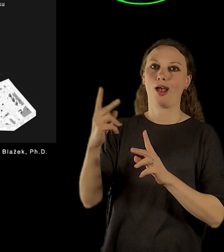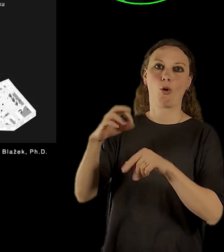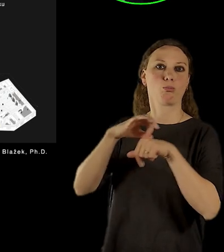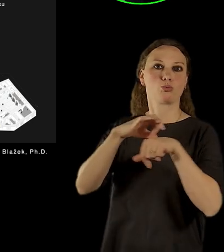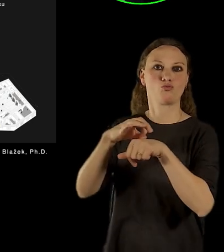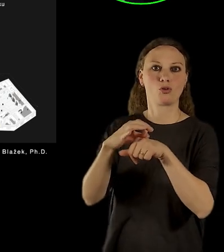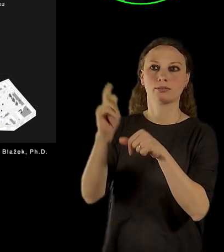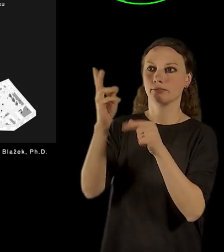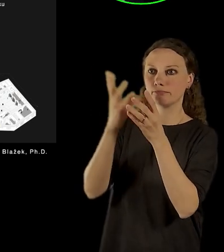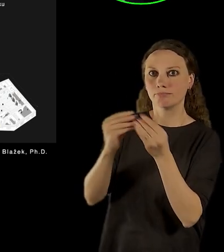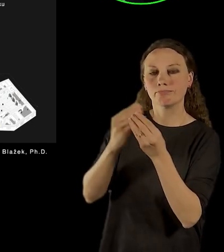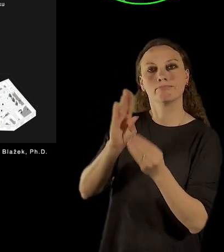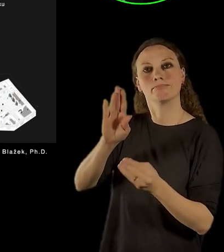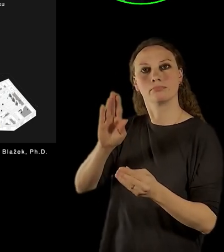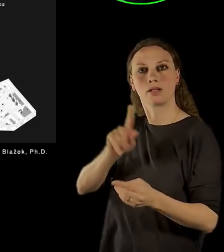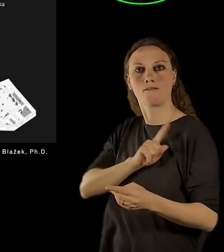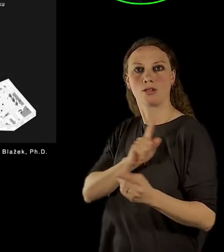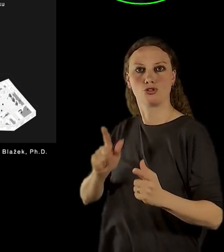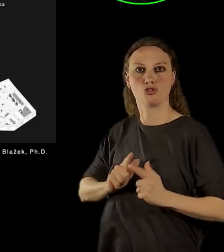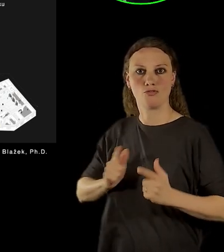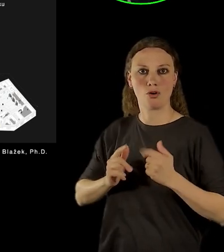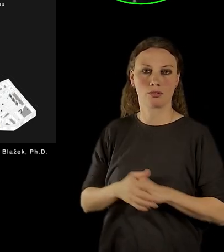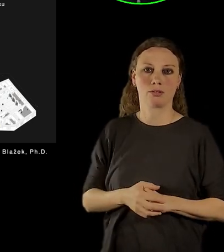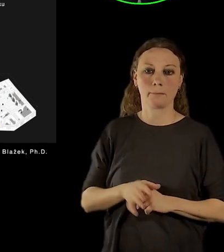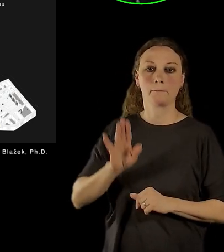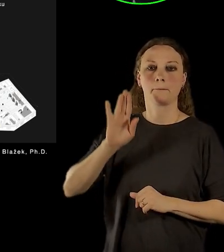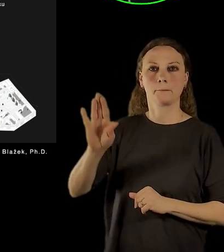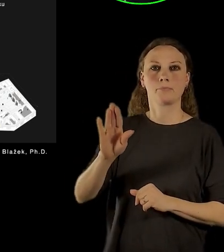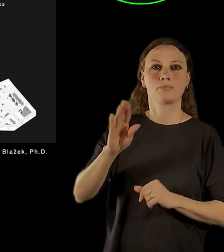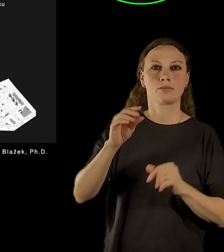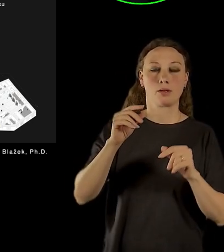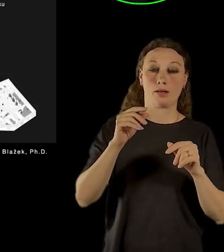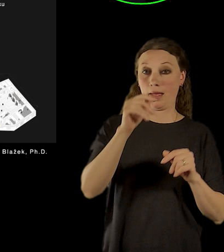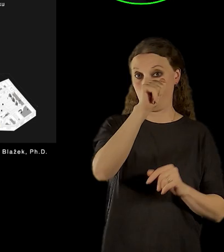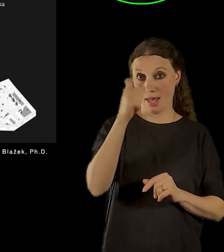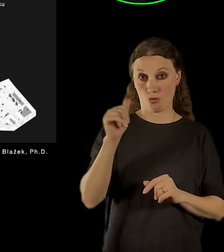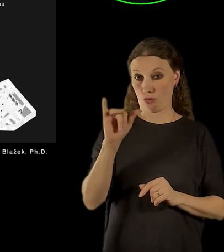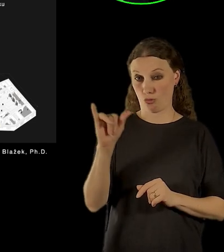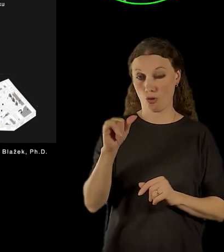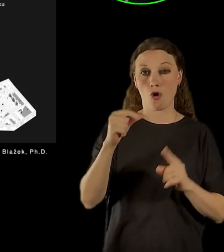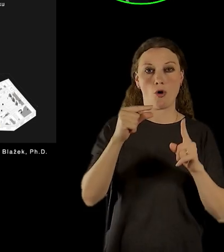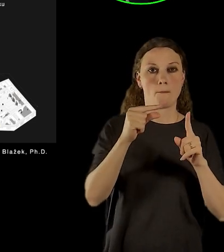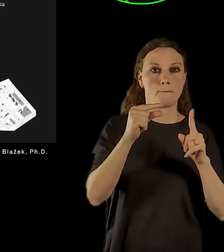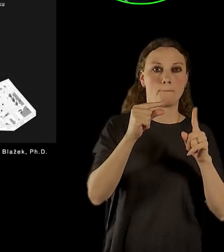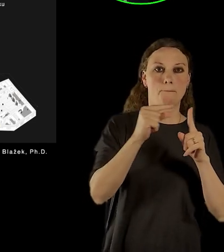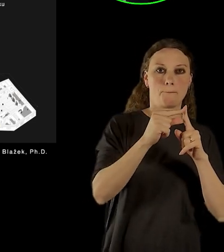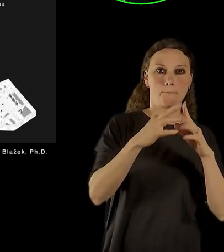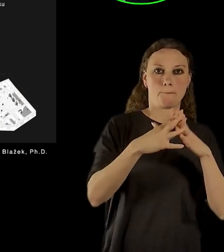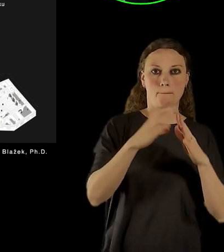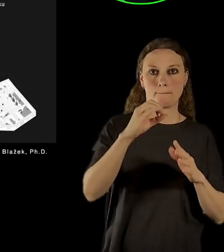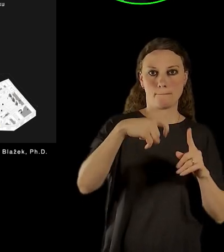ale vyprávit i svůj osud pro kop drtina, kterého já považuji za jednoho z velmi zajímavých politiků,